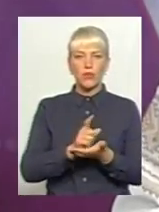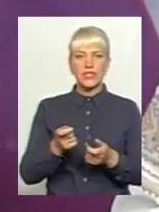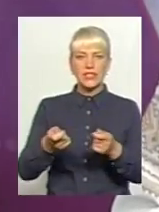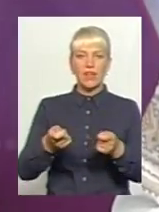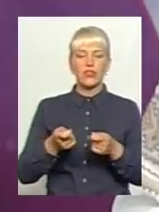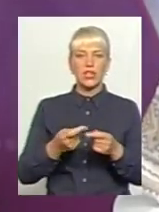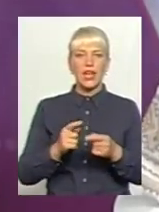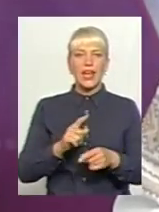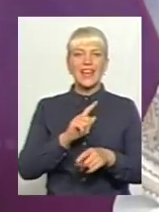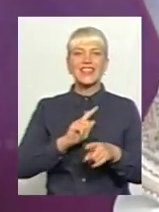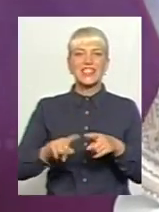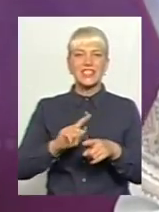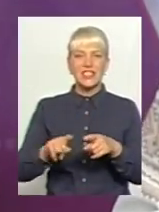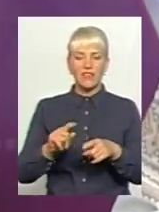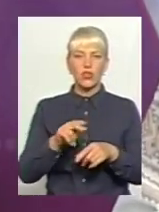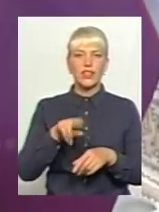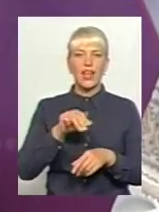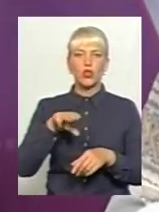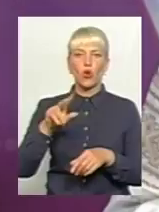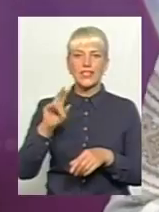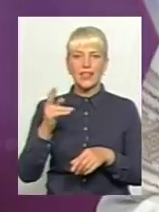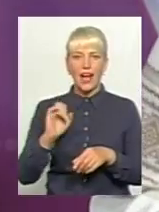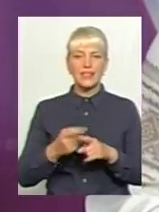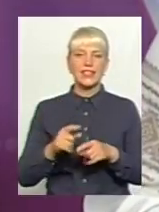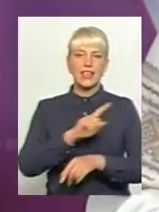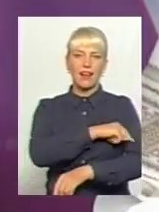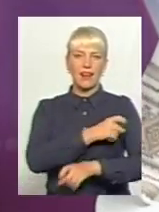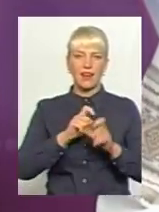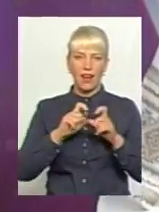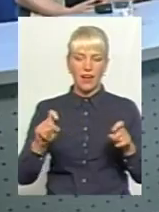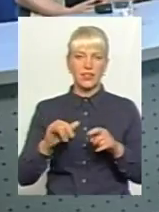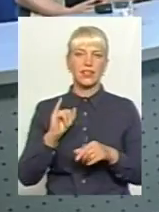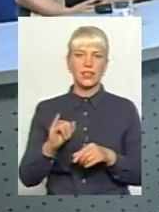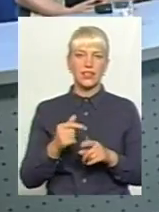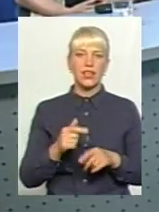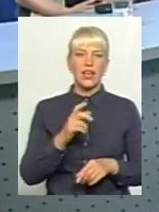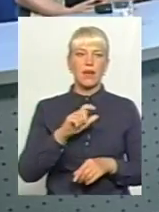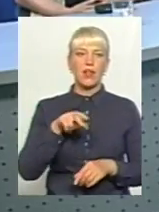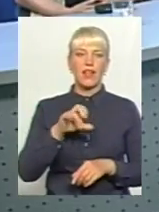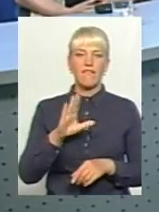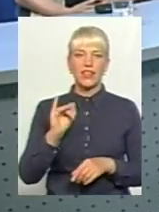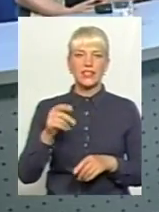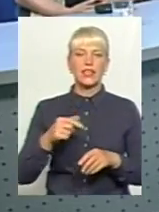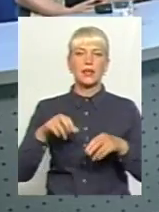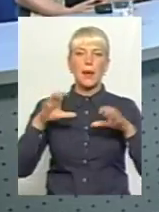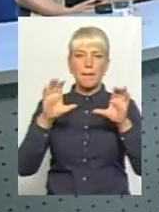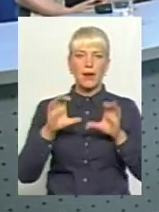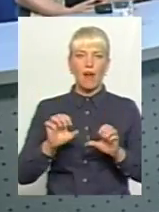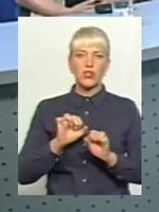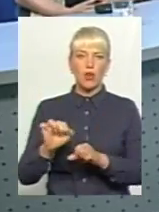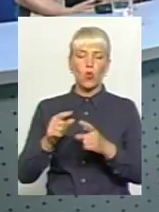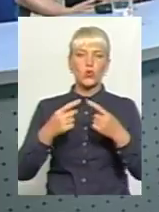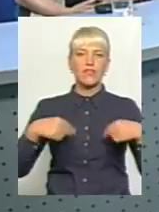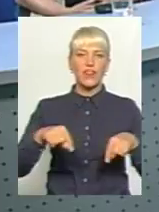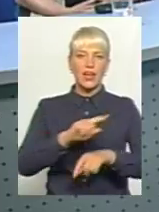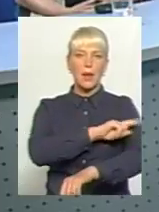екстракорпоральних методів детоксикації обласної лікарні. Та Євген Новицький, правозахисник у сфері медичного права. Я вас